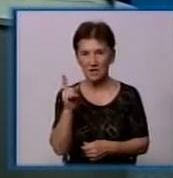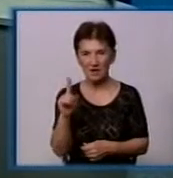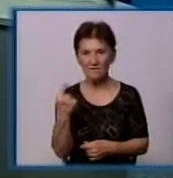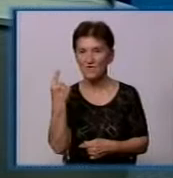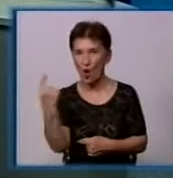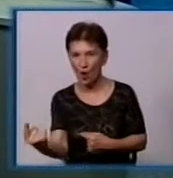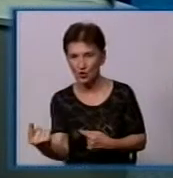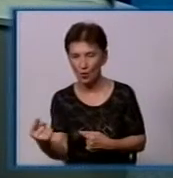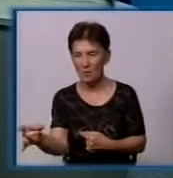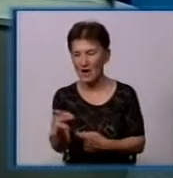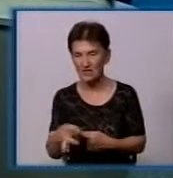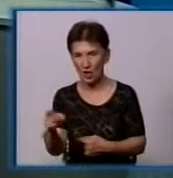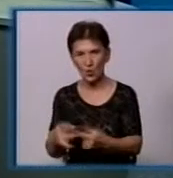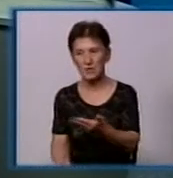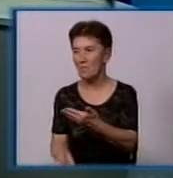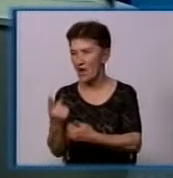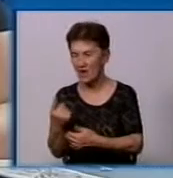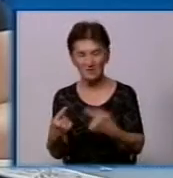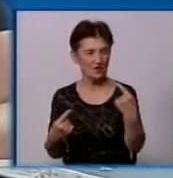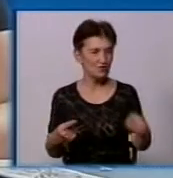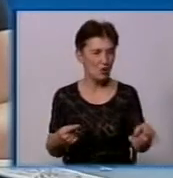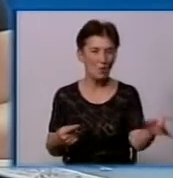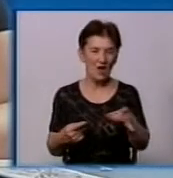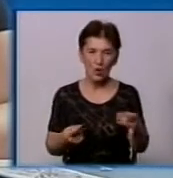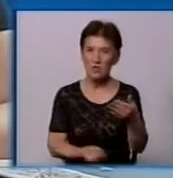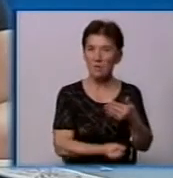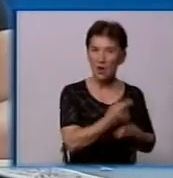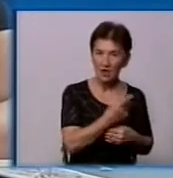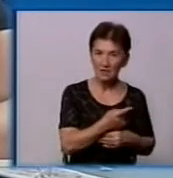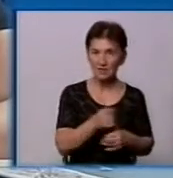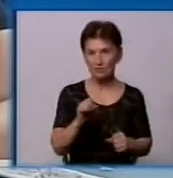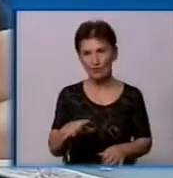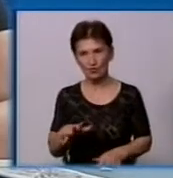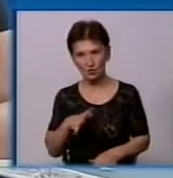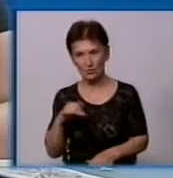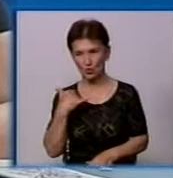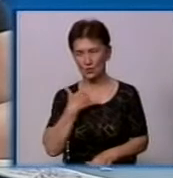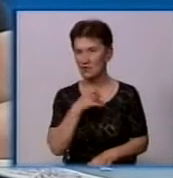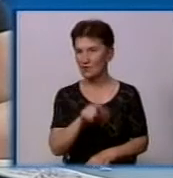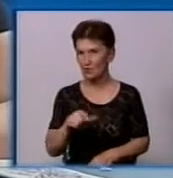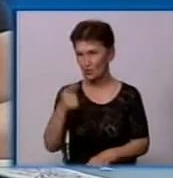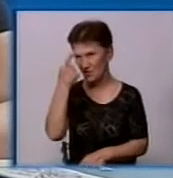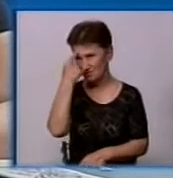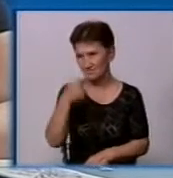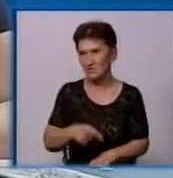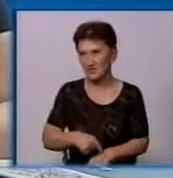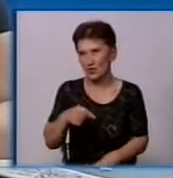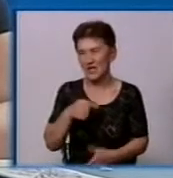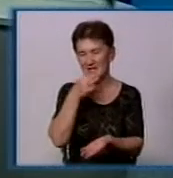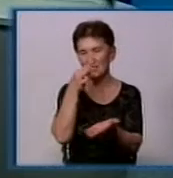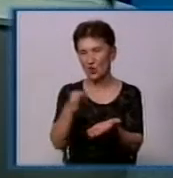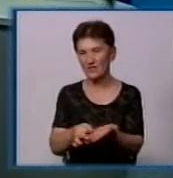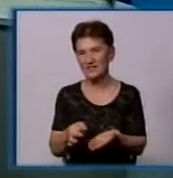мікрорайоні появиться подобна площадка, в другому мікрорайоні, може бути це визвить все-таки в наших людях якусь визнательність і відповідальність.